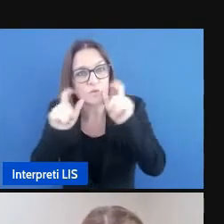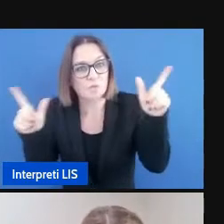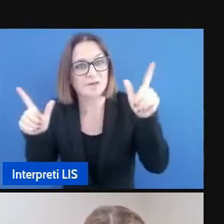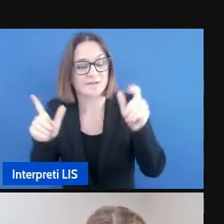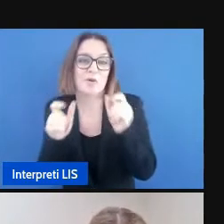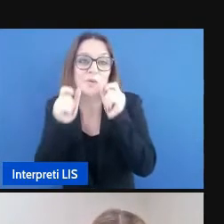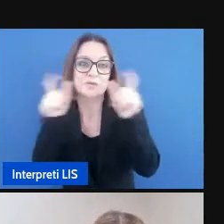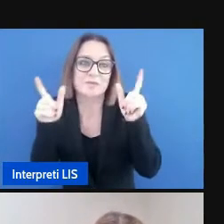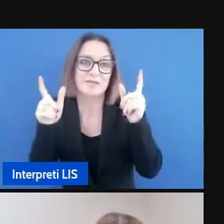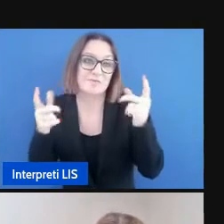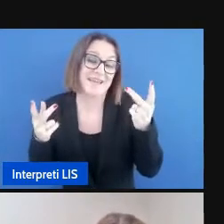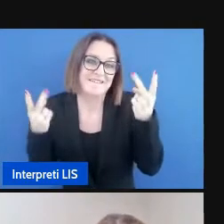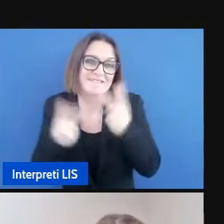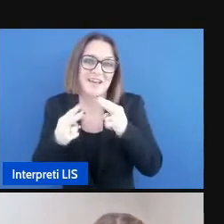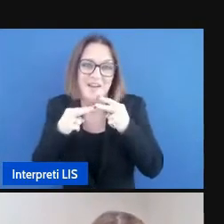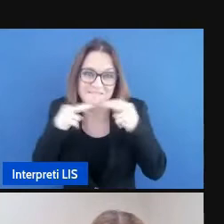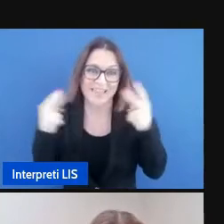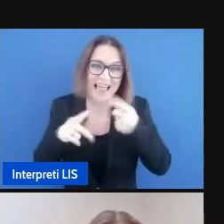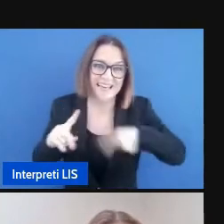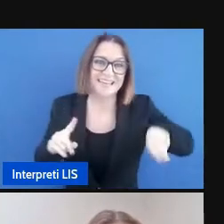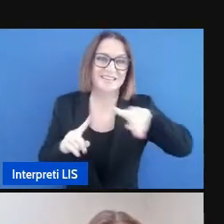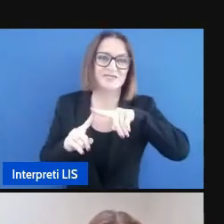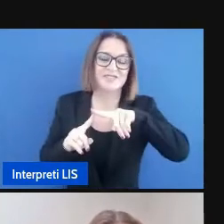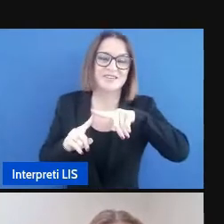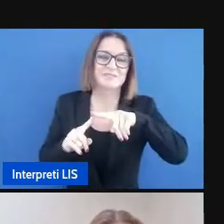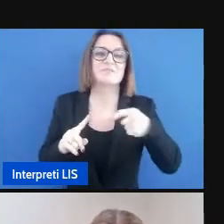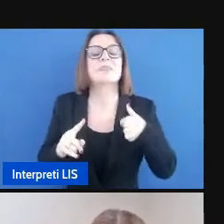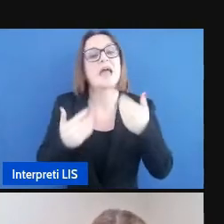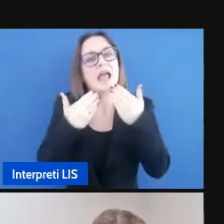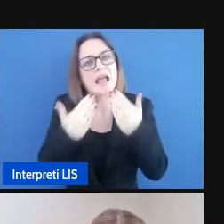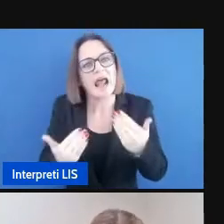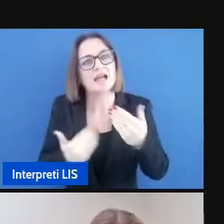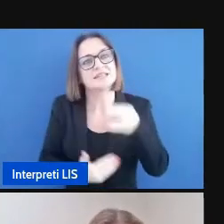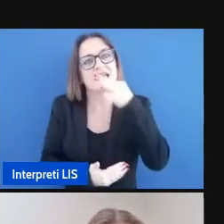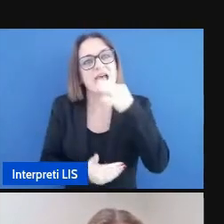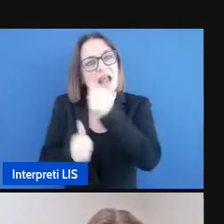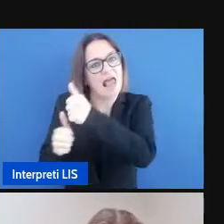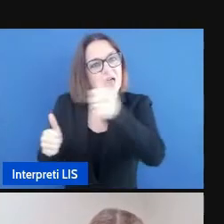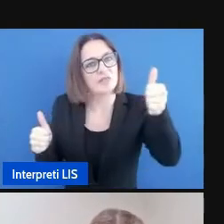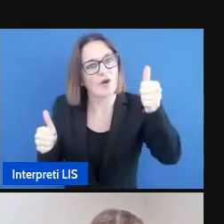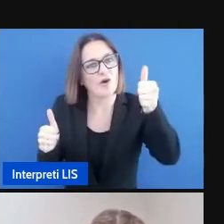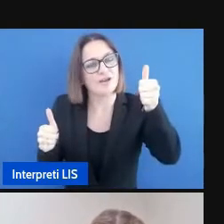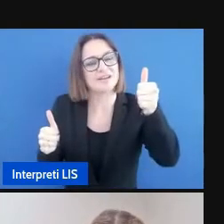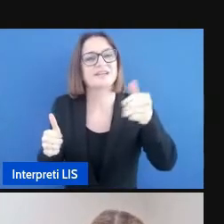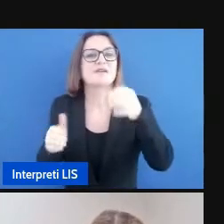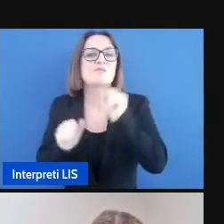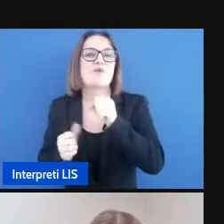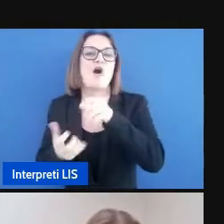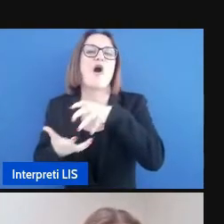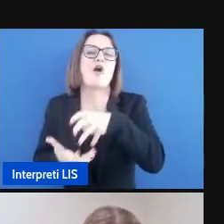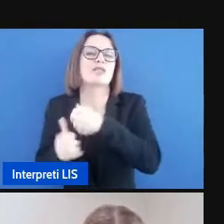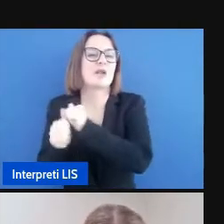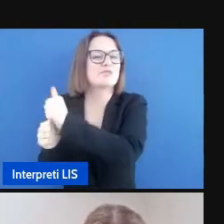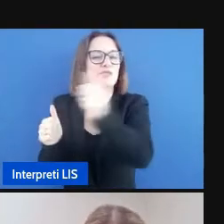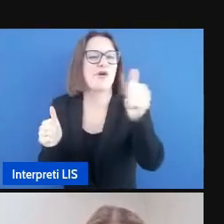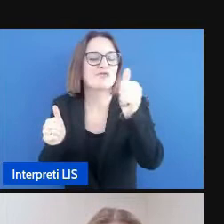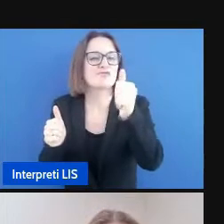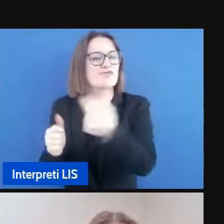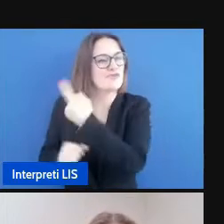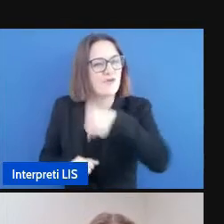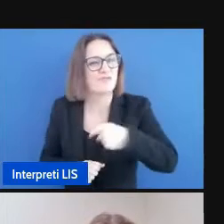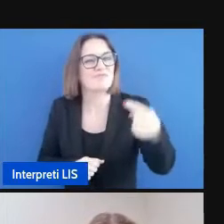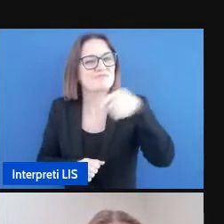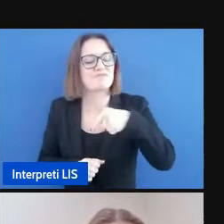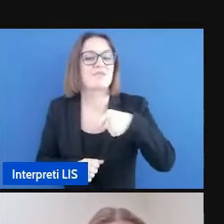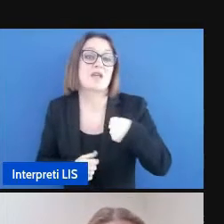felicemente ringrazio i relatori che interverranno e che tra poco vi presenterò